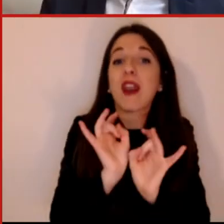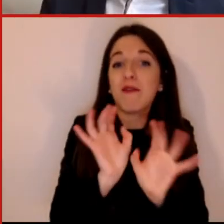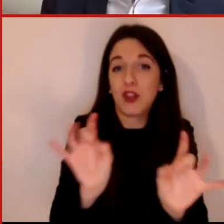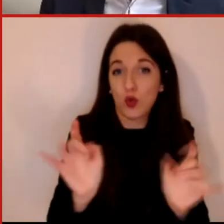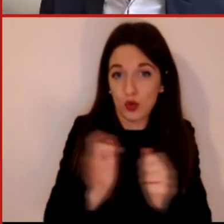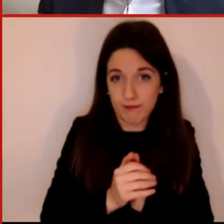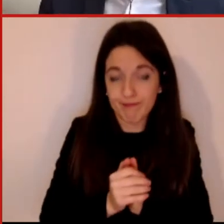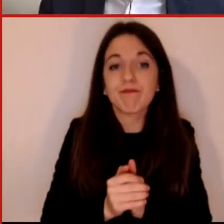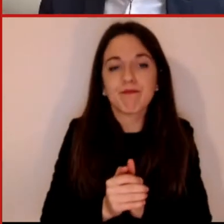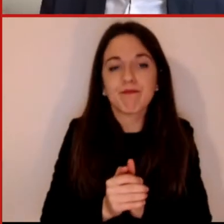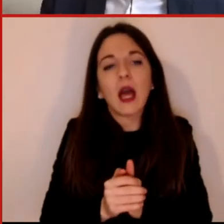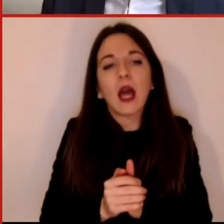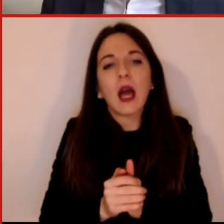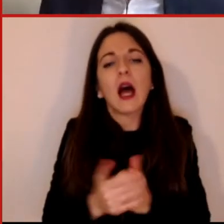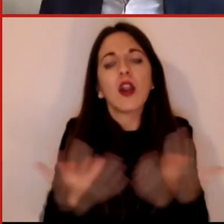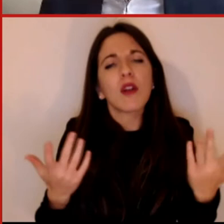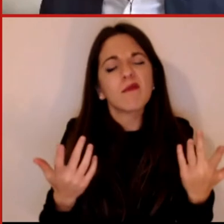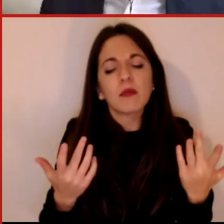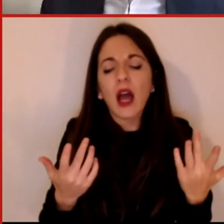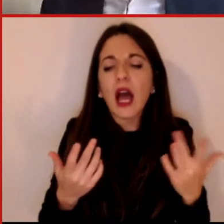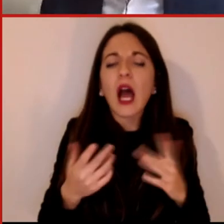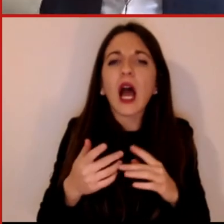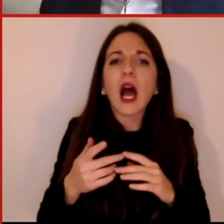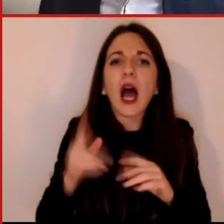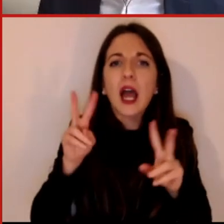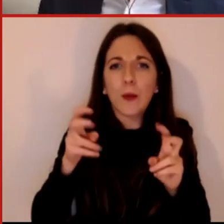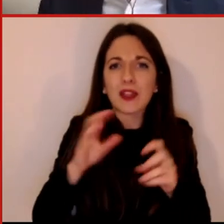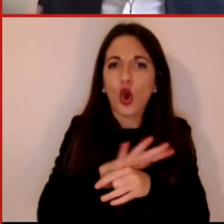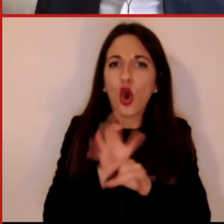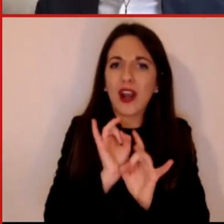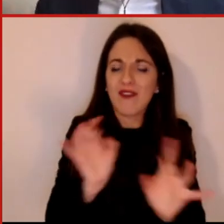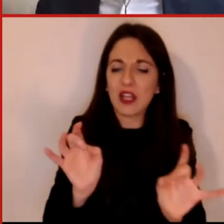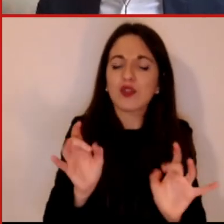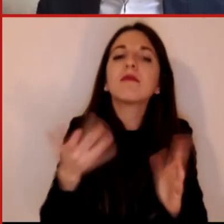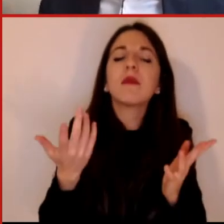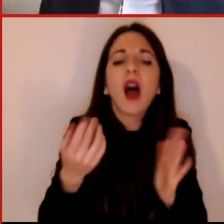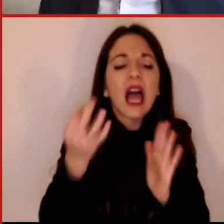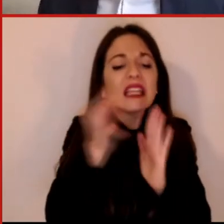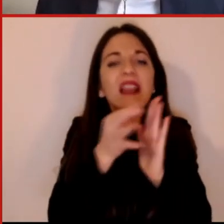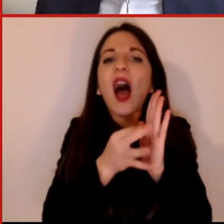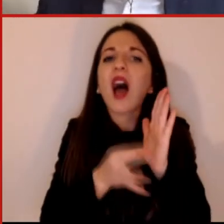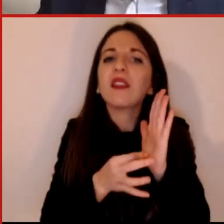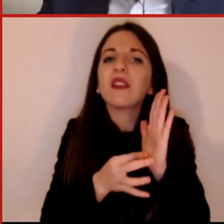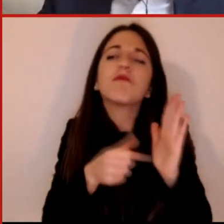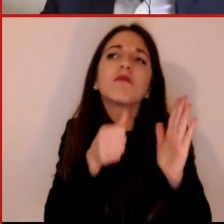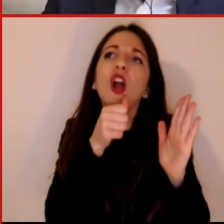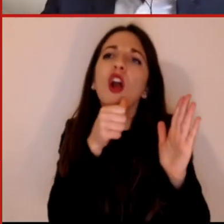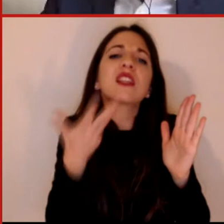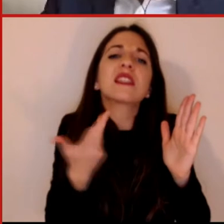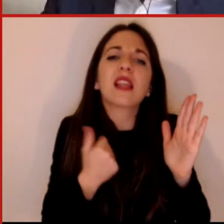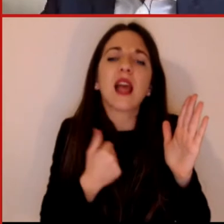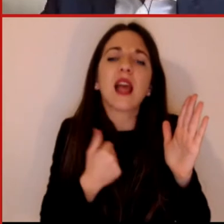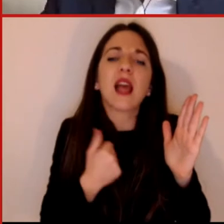parliamo dei dati, che cosa hanno fatto i dati? Allora la prima domanda è che tutti quando pensano ai dati pensano ma la cosa